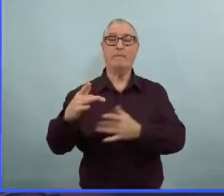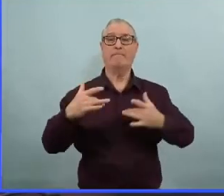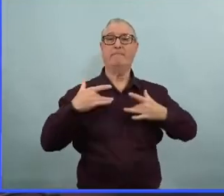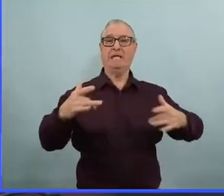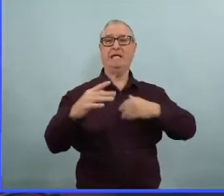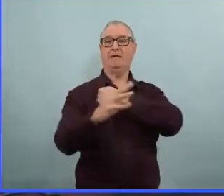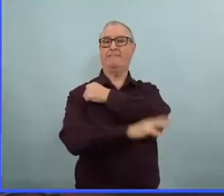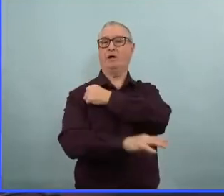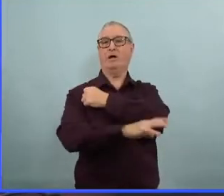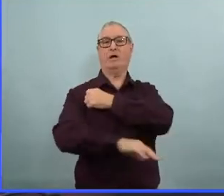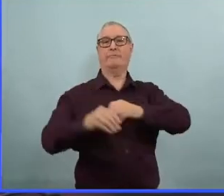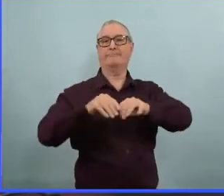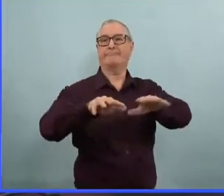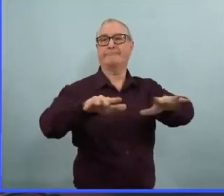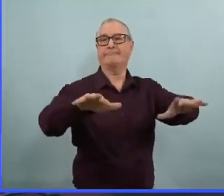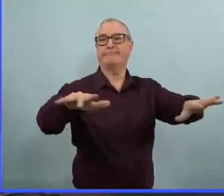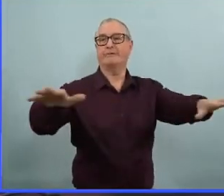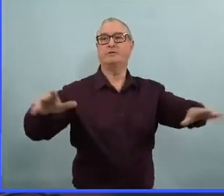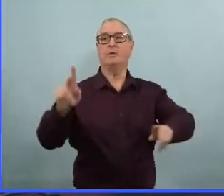accru.